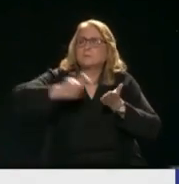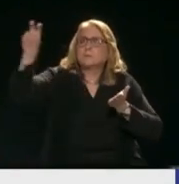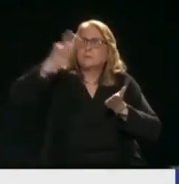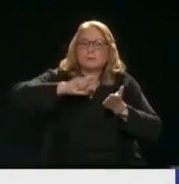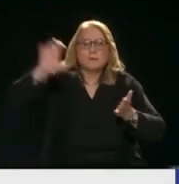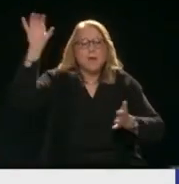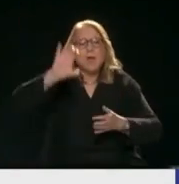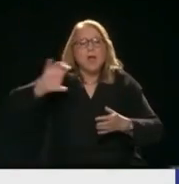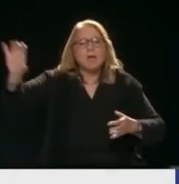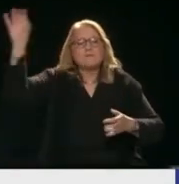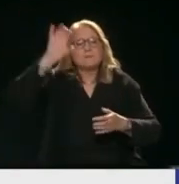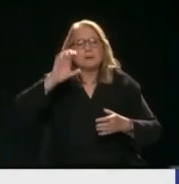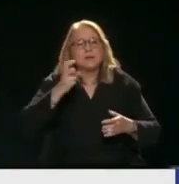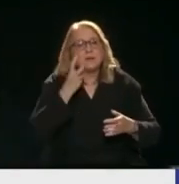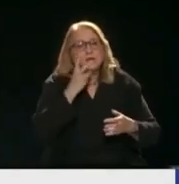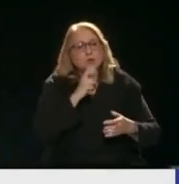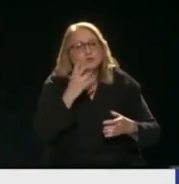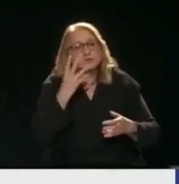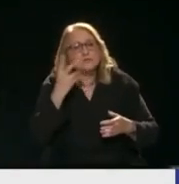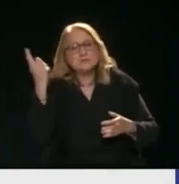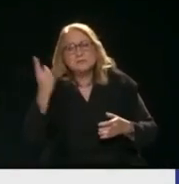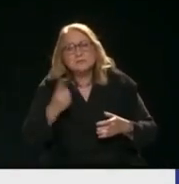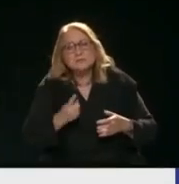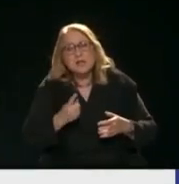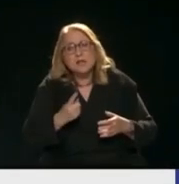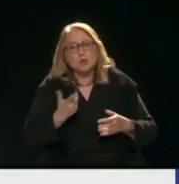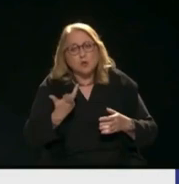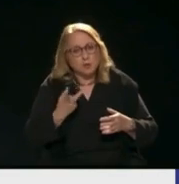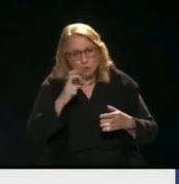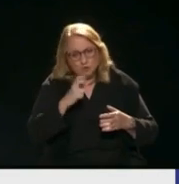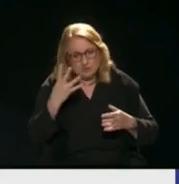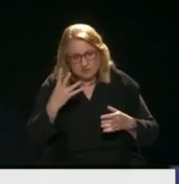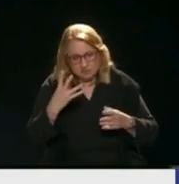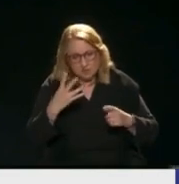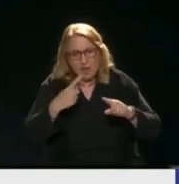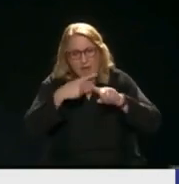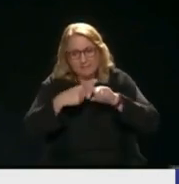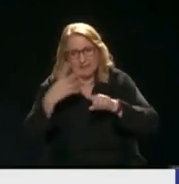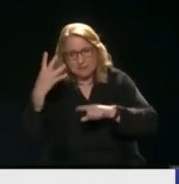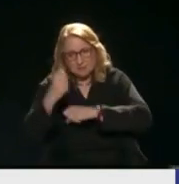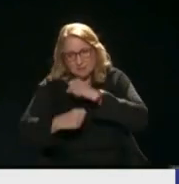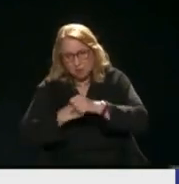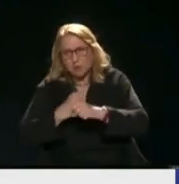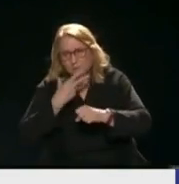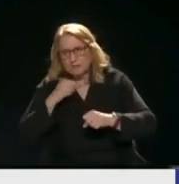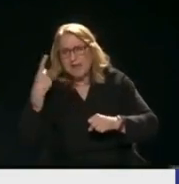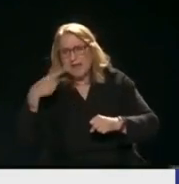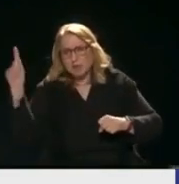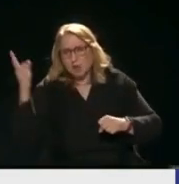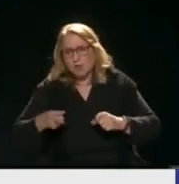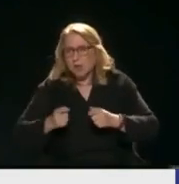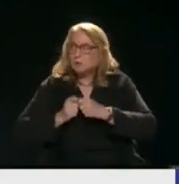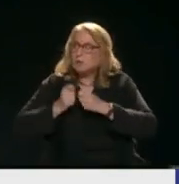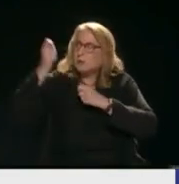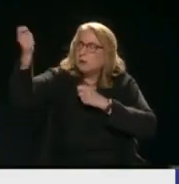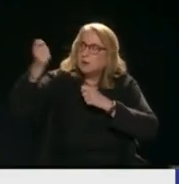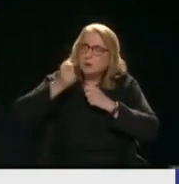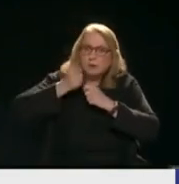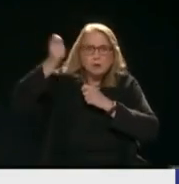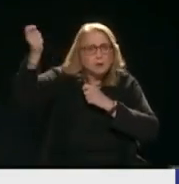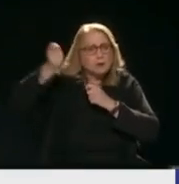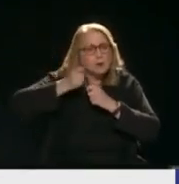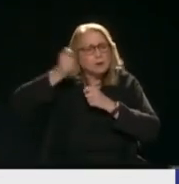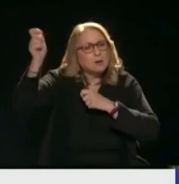24% Σημαίνει 100% Νομίζω Άρα 100% του εθνικού μου πλούτου Το δίνω στον